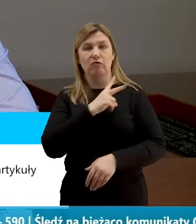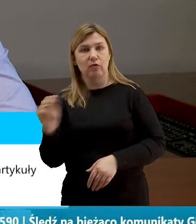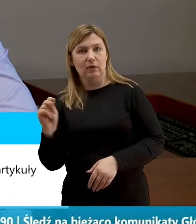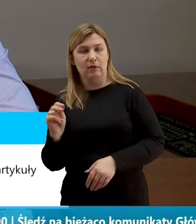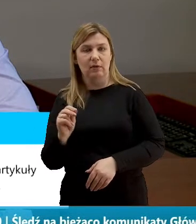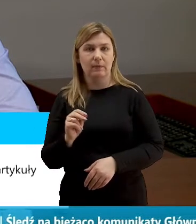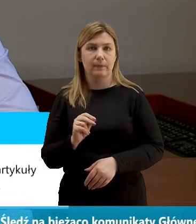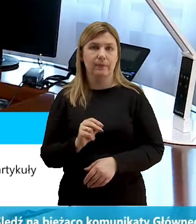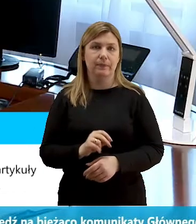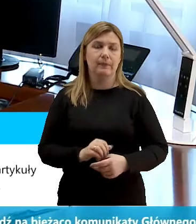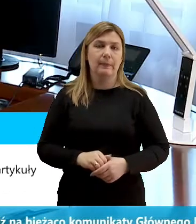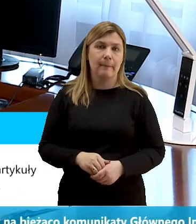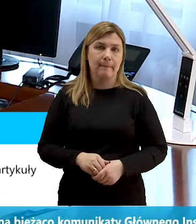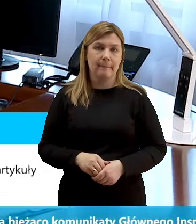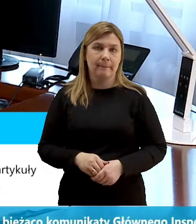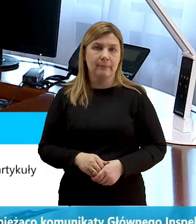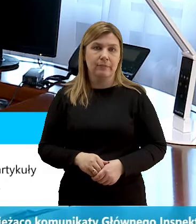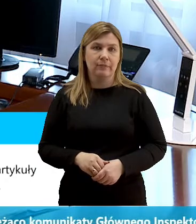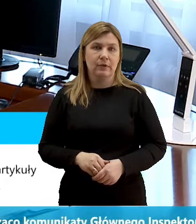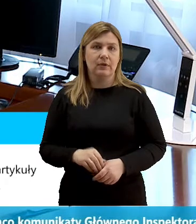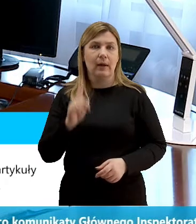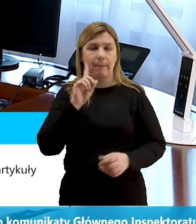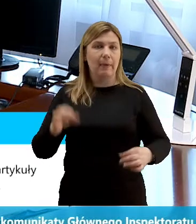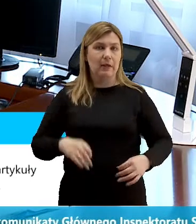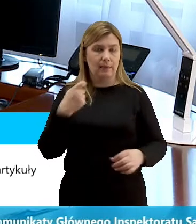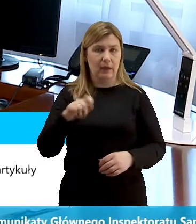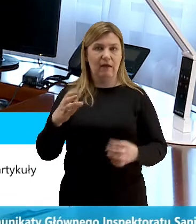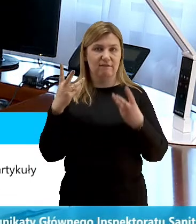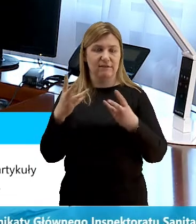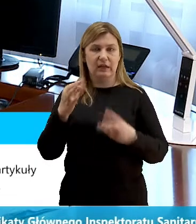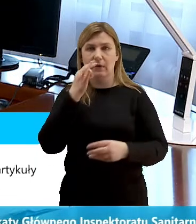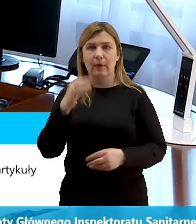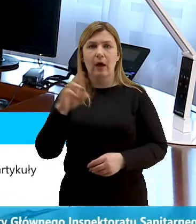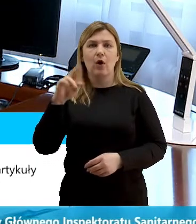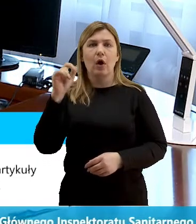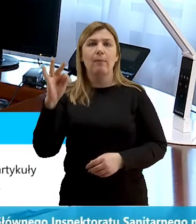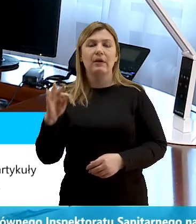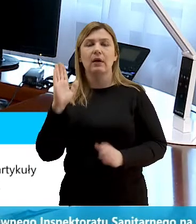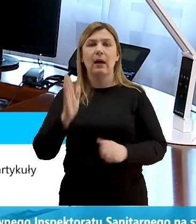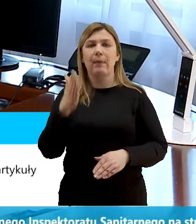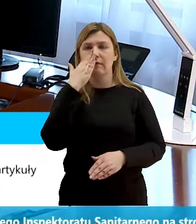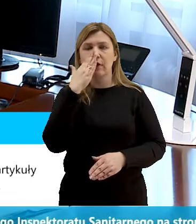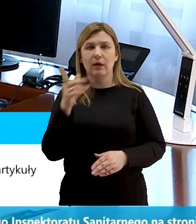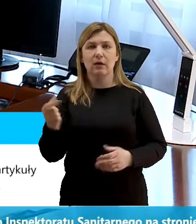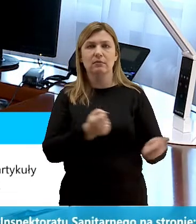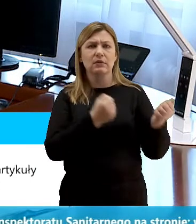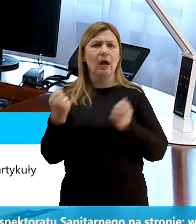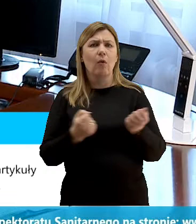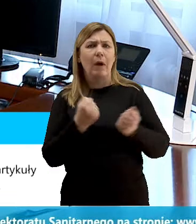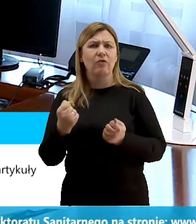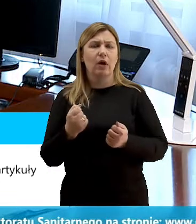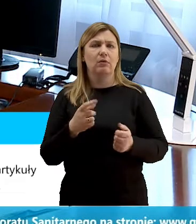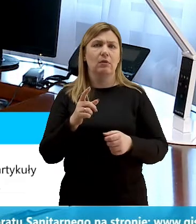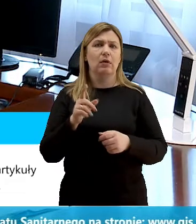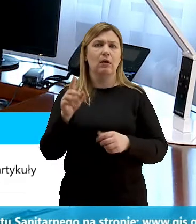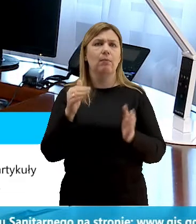odbywają Panie Prezydencie bardzo ważne pytanie Pana Roberta jak będzie wyglądało zaopatrzenie w najpotrzebniejsze artykuły dla